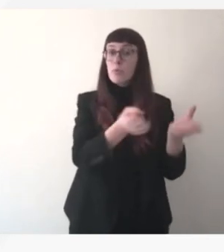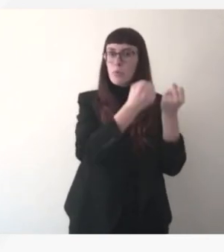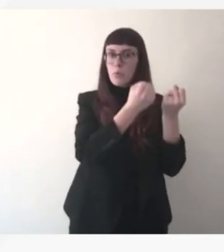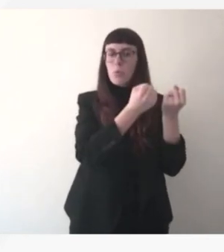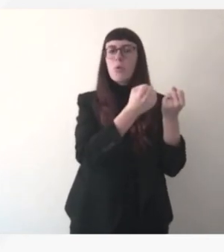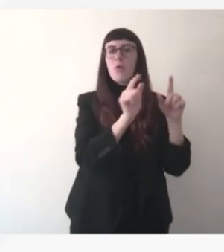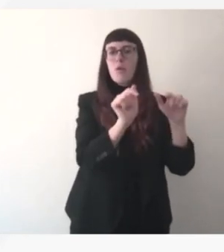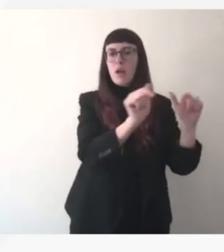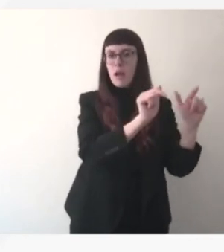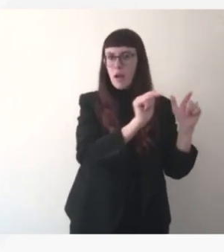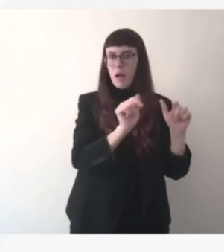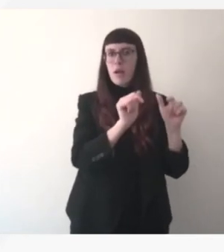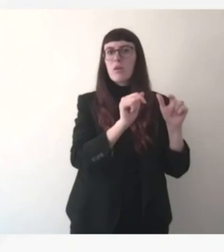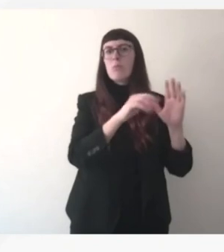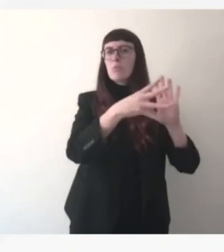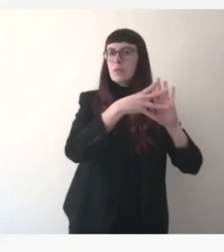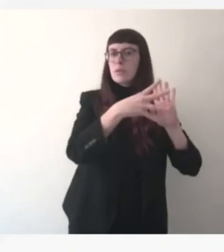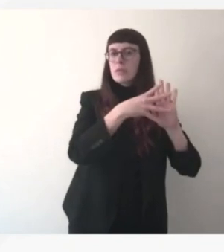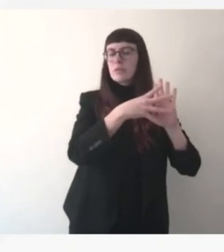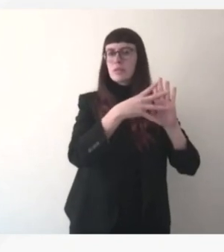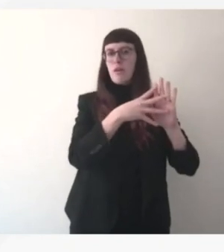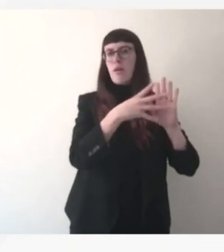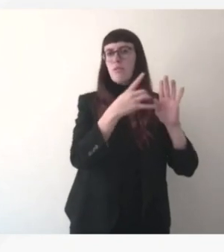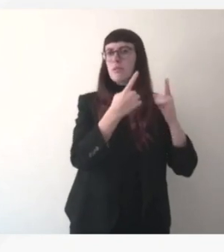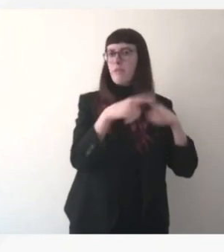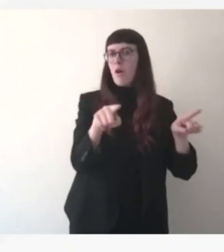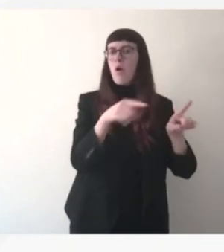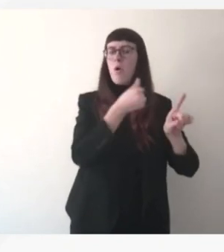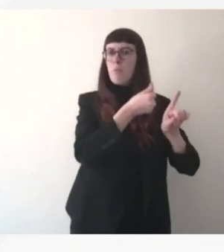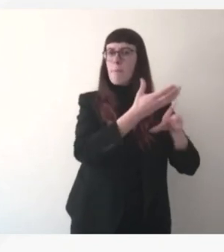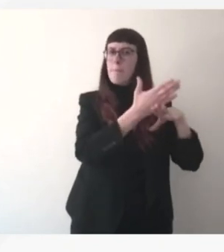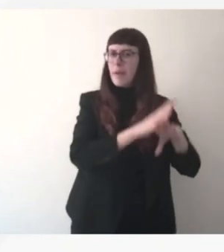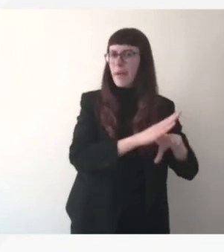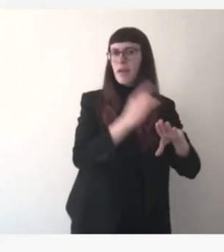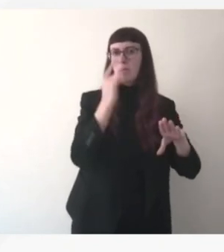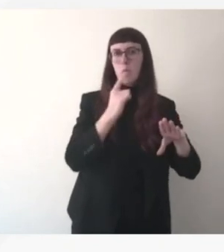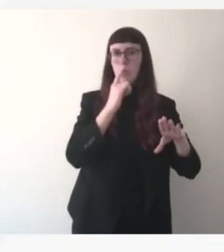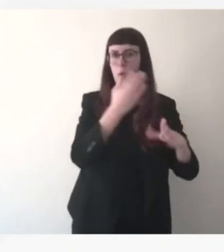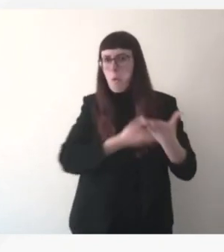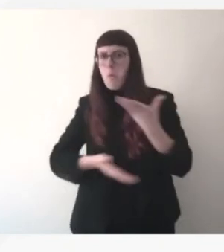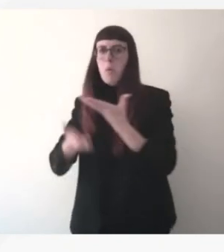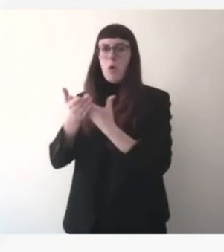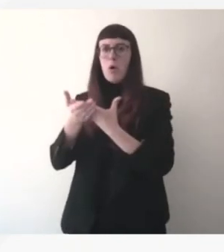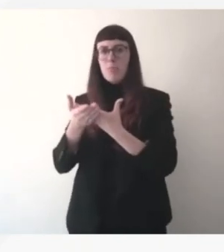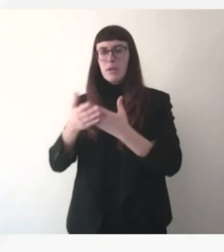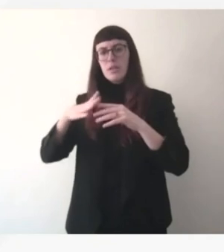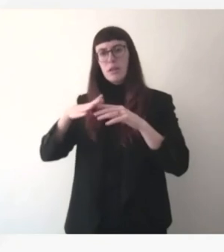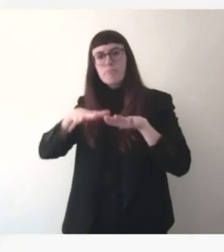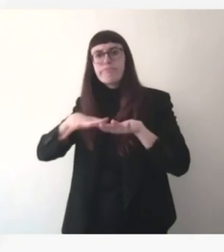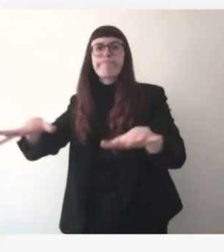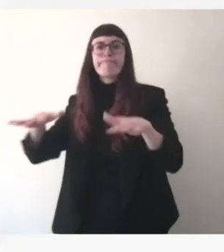capacités particulières terrestres donc pour pouvoir répondre aux besoins et mais on sait que les